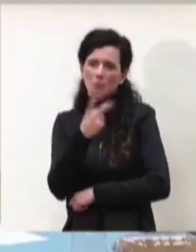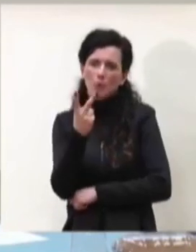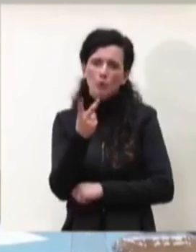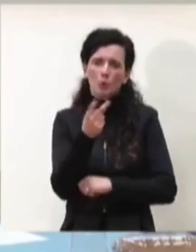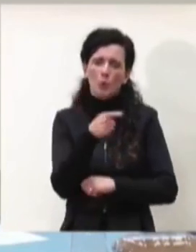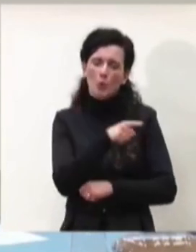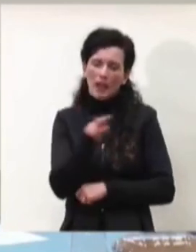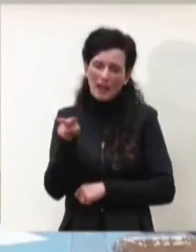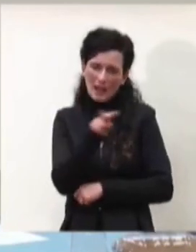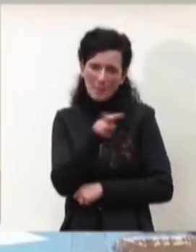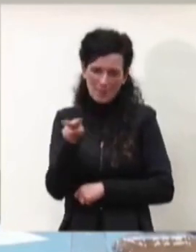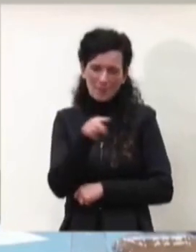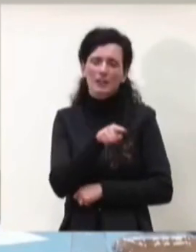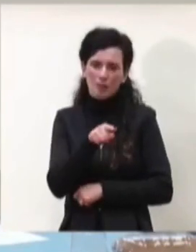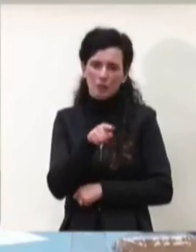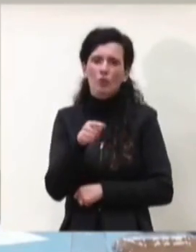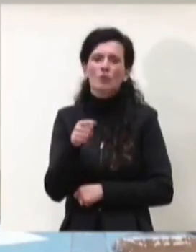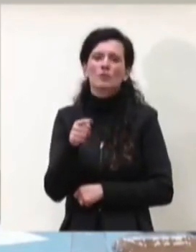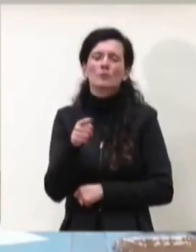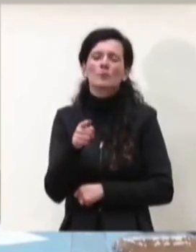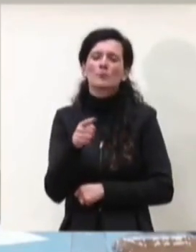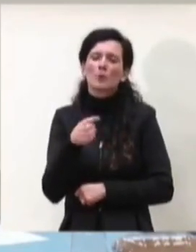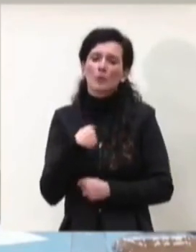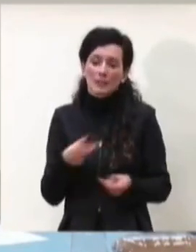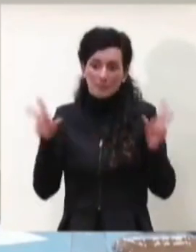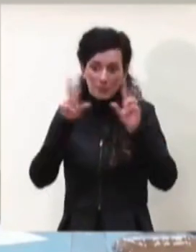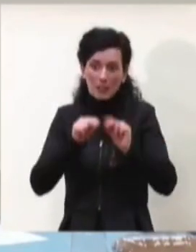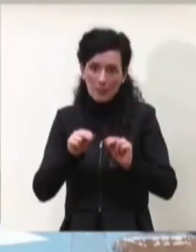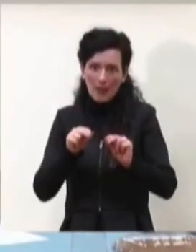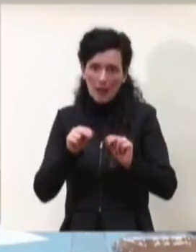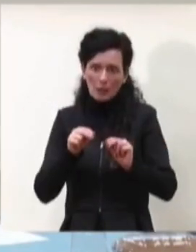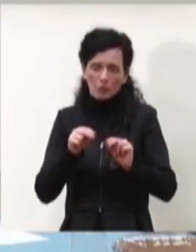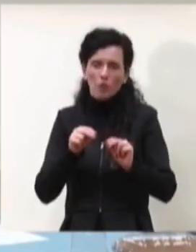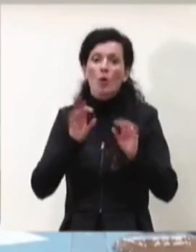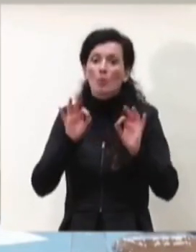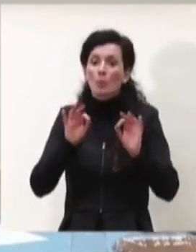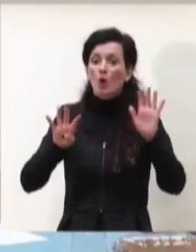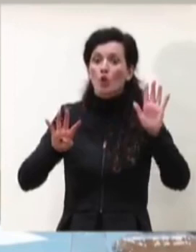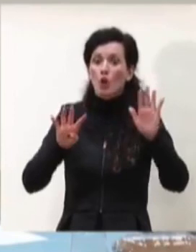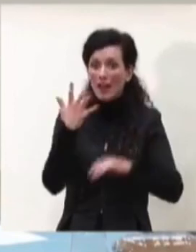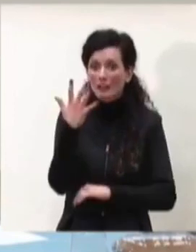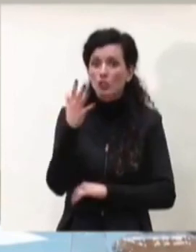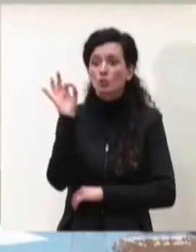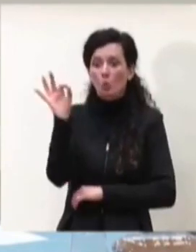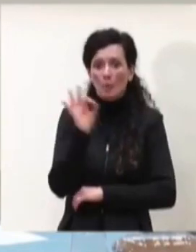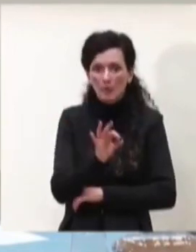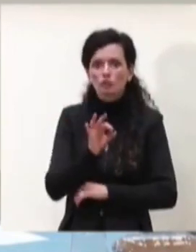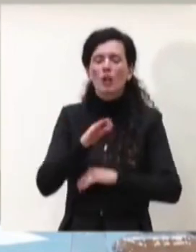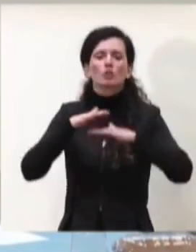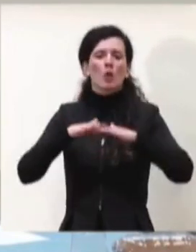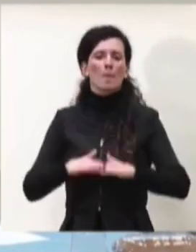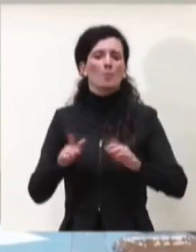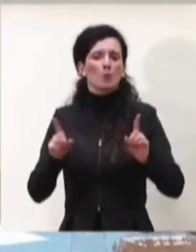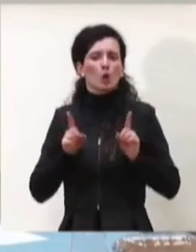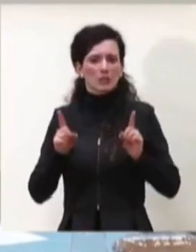mi ripeto che conferiscono appunto il 95% di protezione.